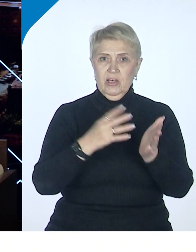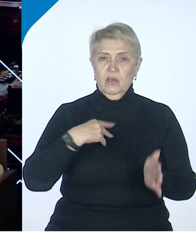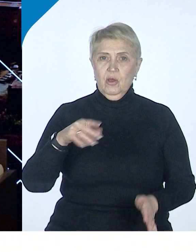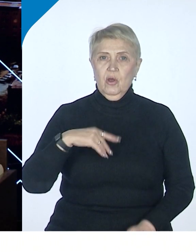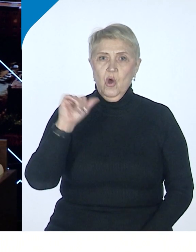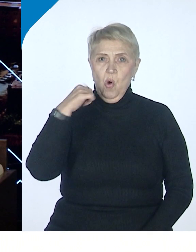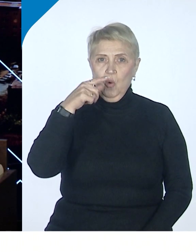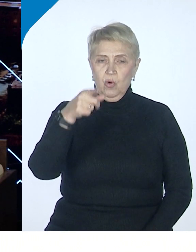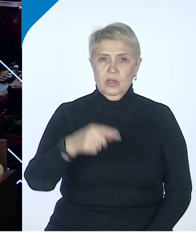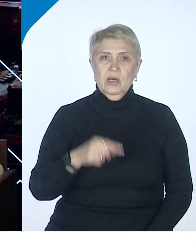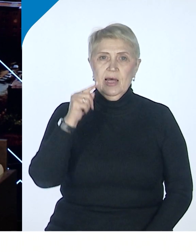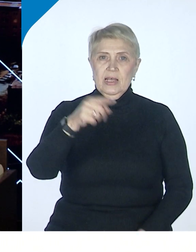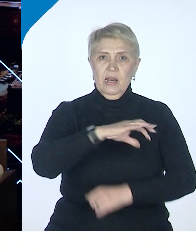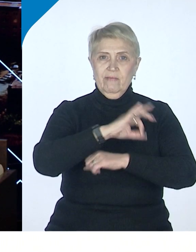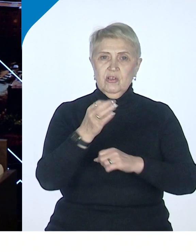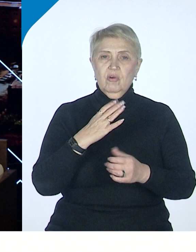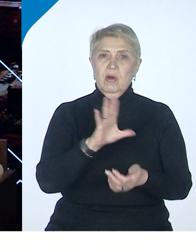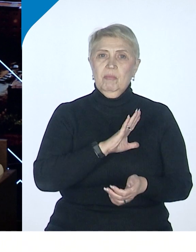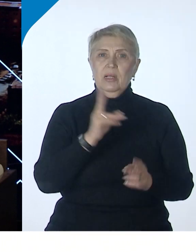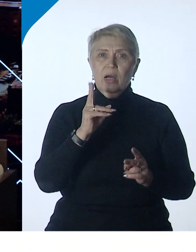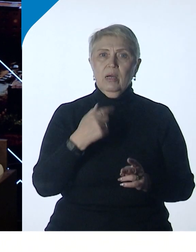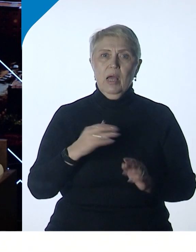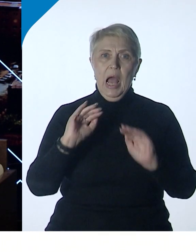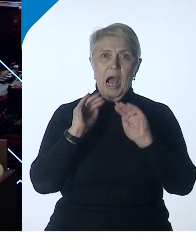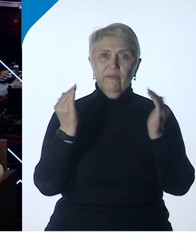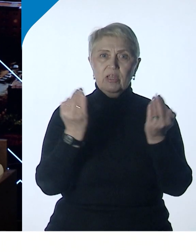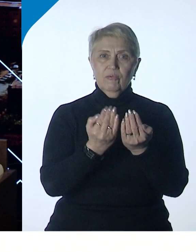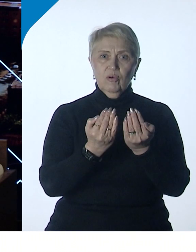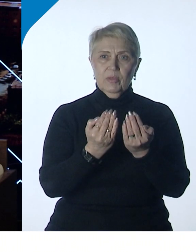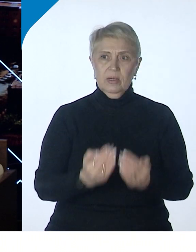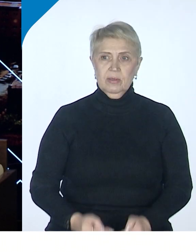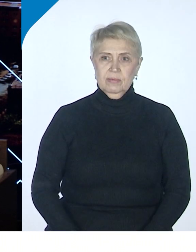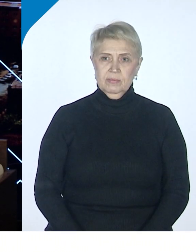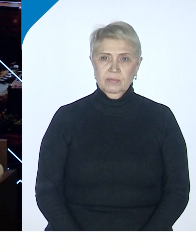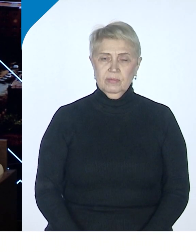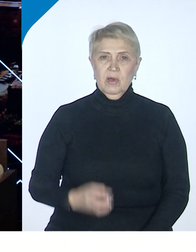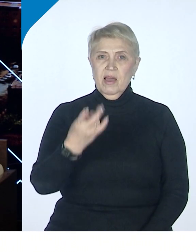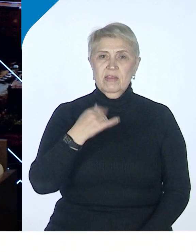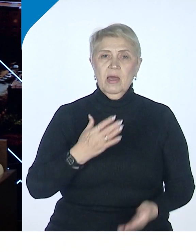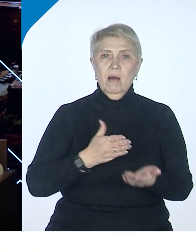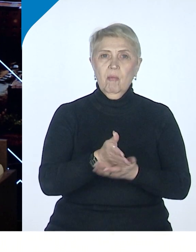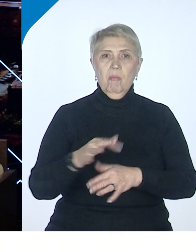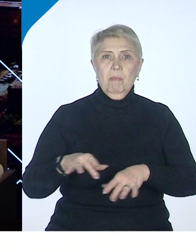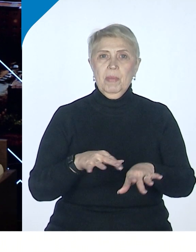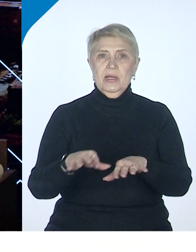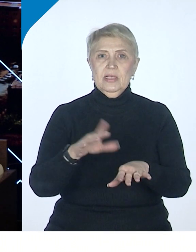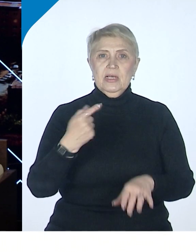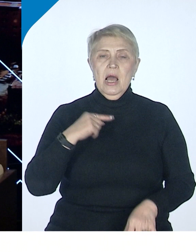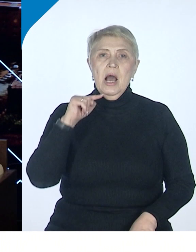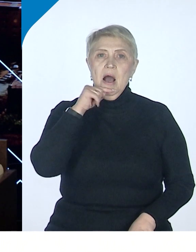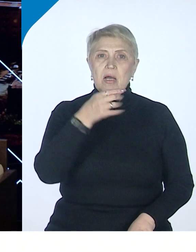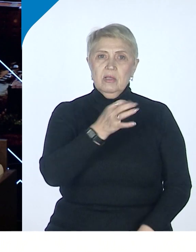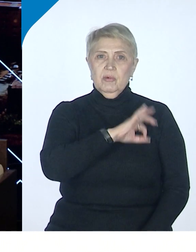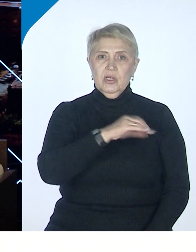Дальний Восток существовал как автономное, относительно автономное, не политическое, а экономическое